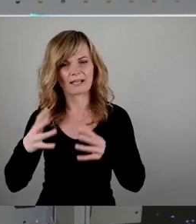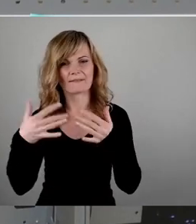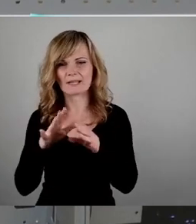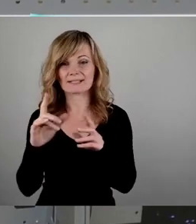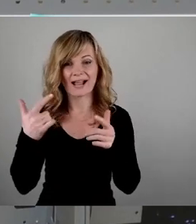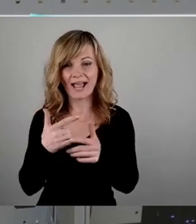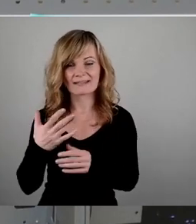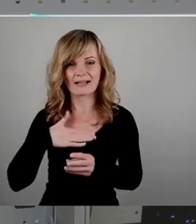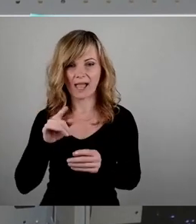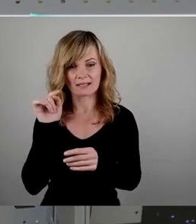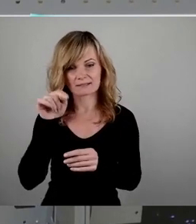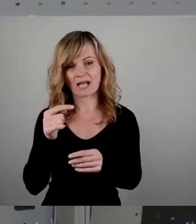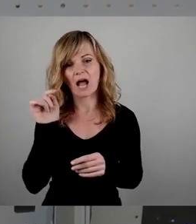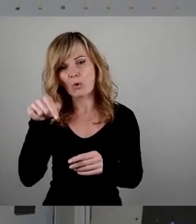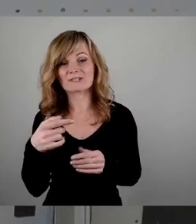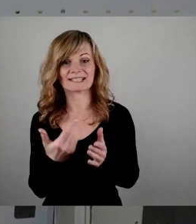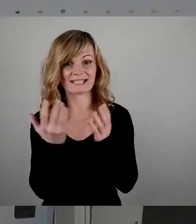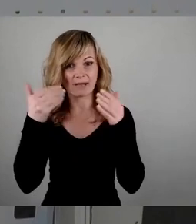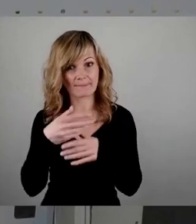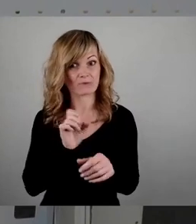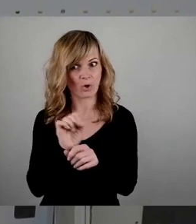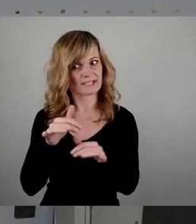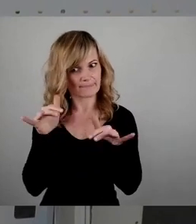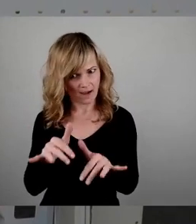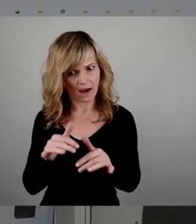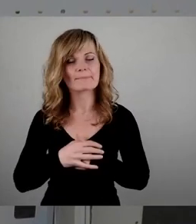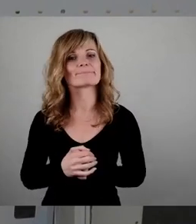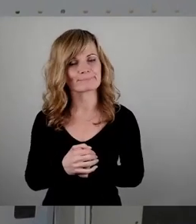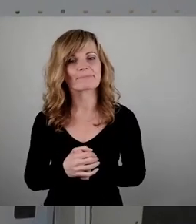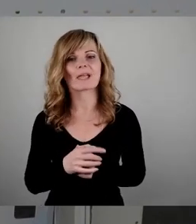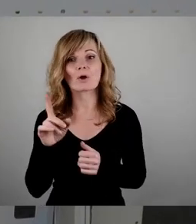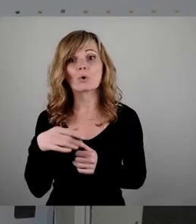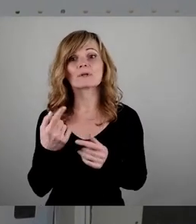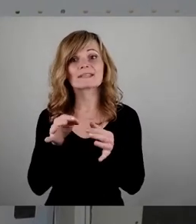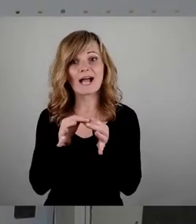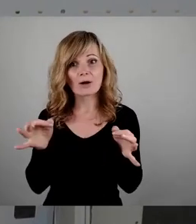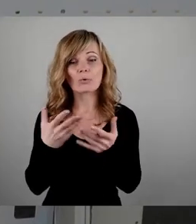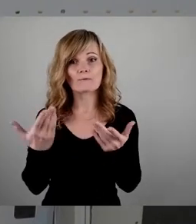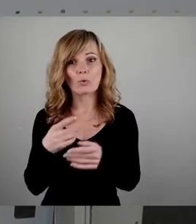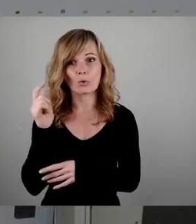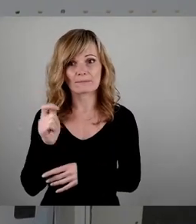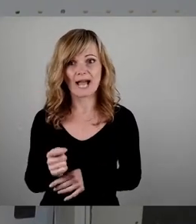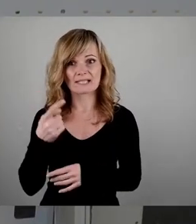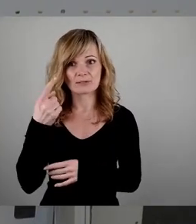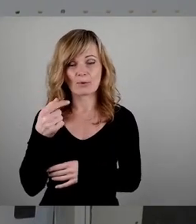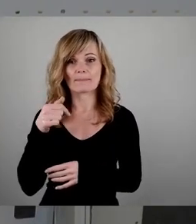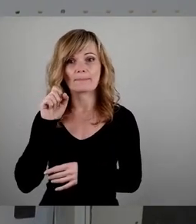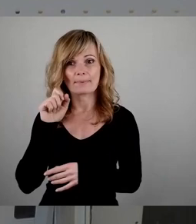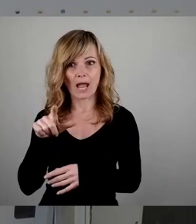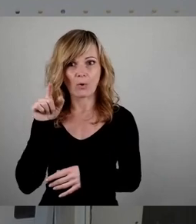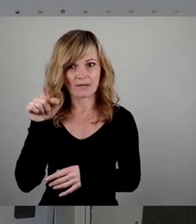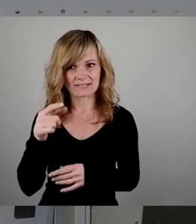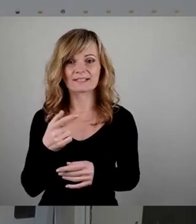gerne vor die Straße gegangen an diesem Abend. Und sie haben gezeigt, im Gymnasium Blauen. Und die Zuschauer,